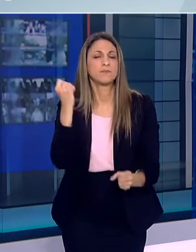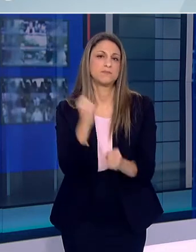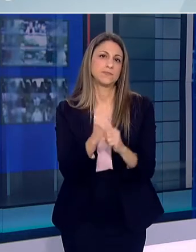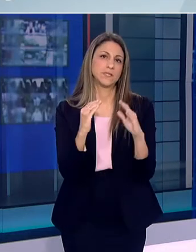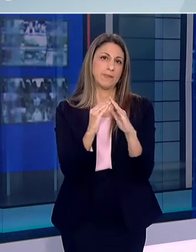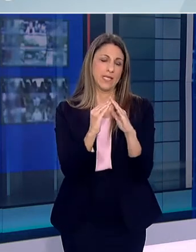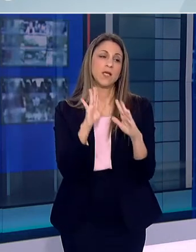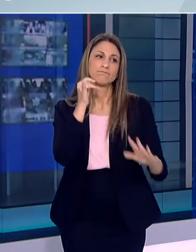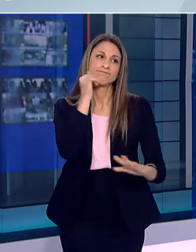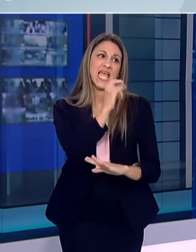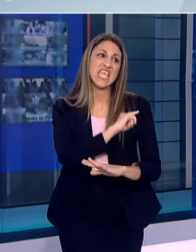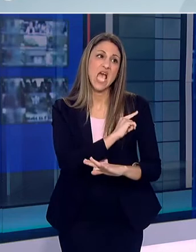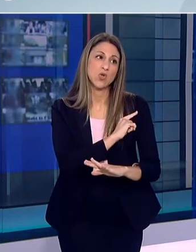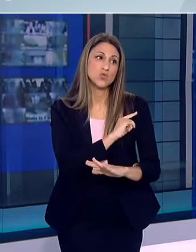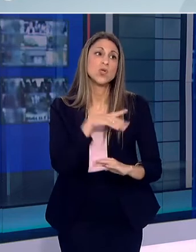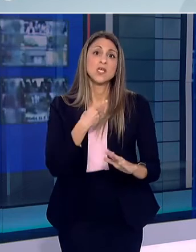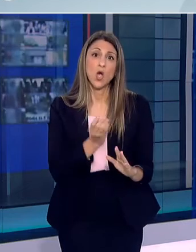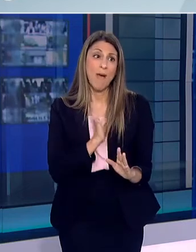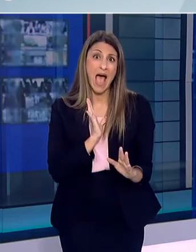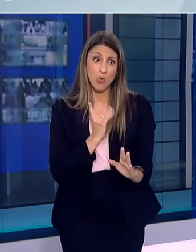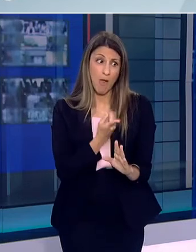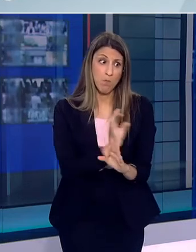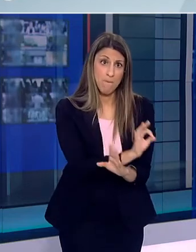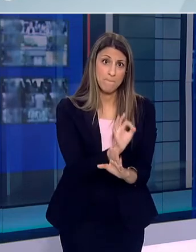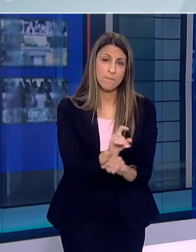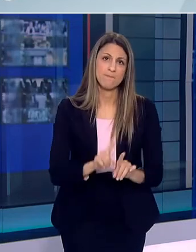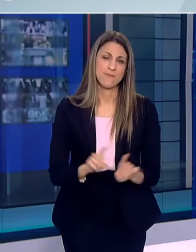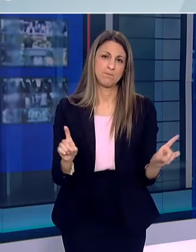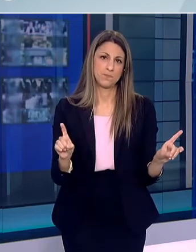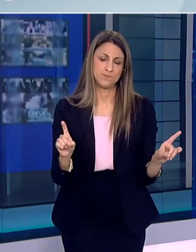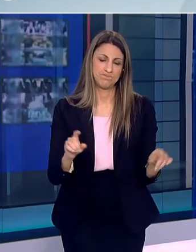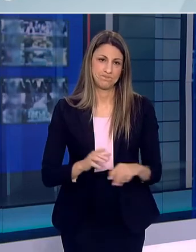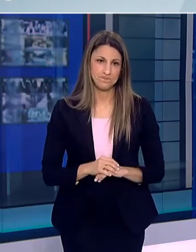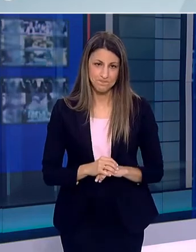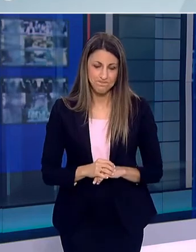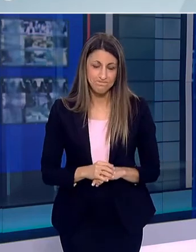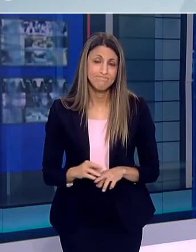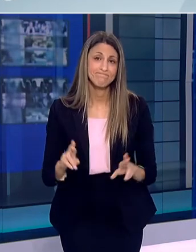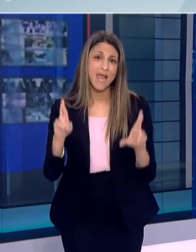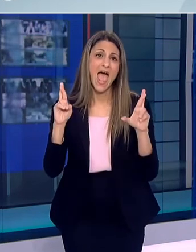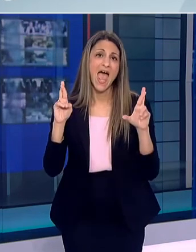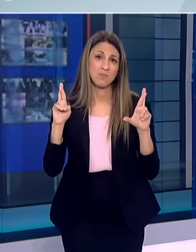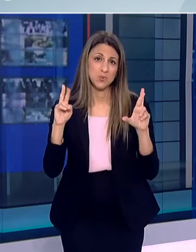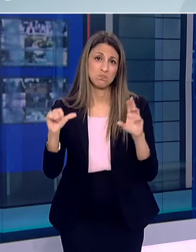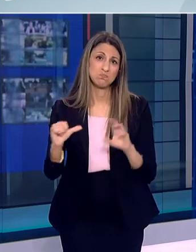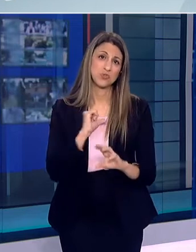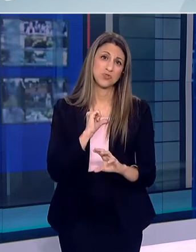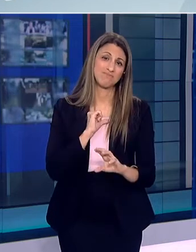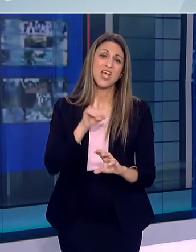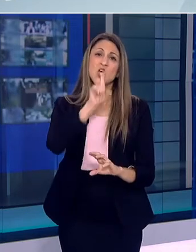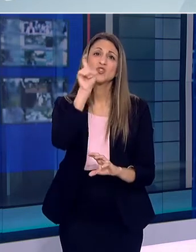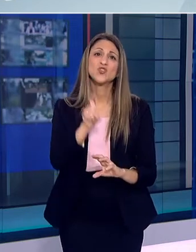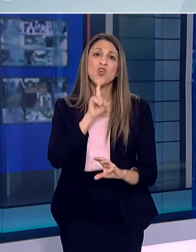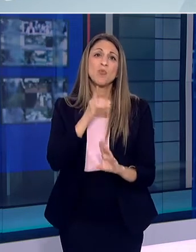απομονωνόμαστε και εμείς και οι επαφές μας Ελπίζω να καταφέρουμε να γυρίσουμε κάποια στιγμή στην ίδια κανονικότητα και όχι σε μια